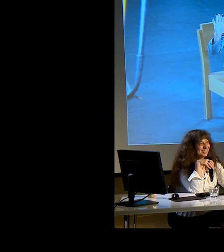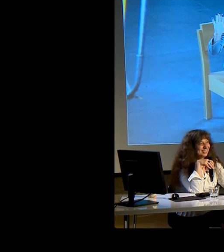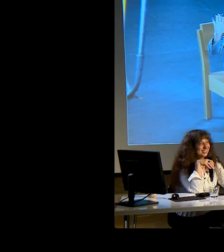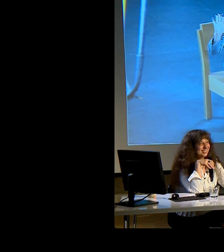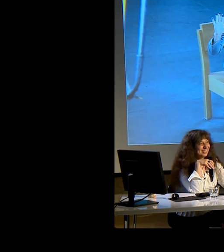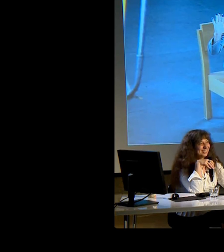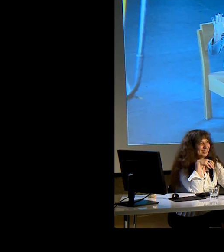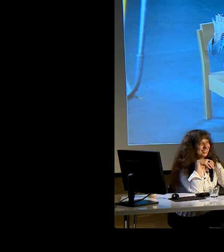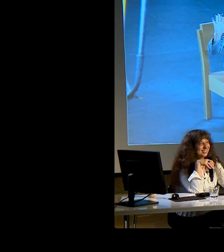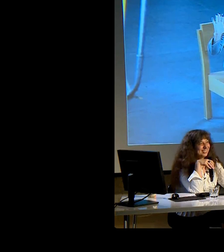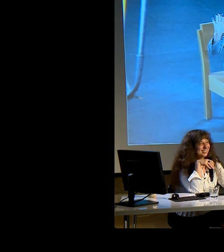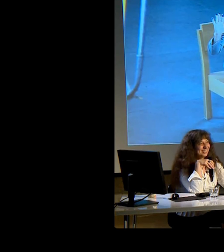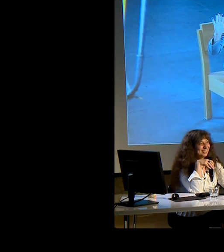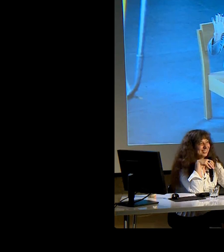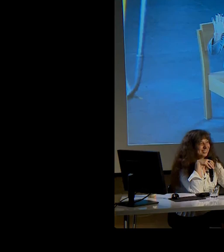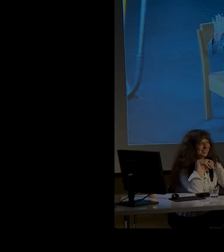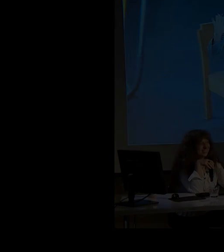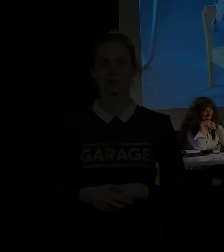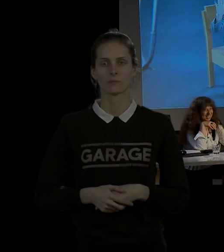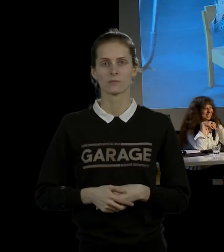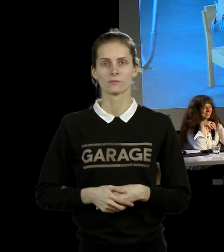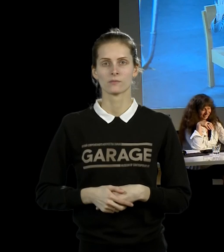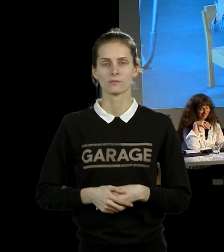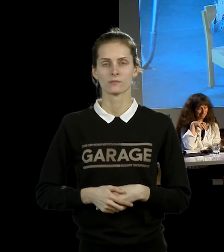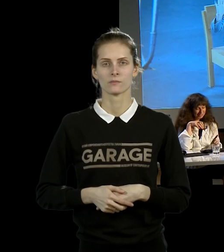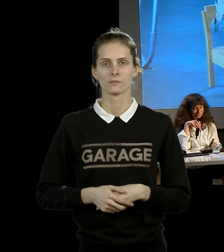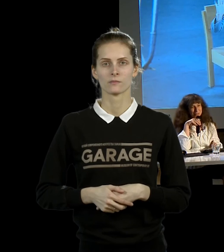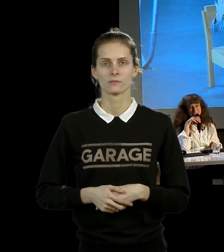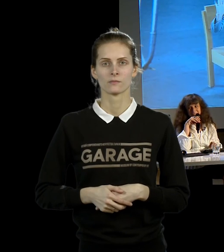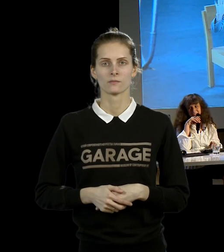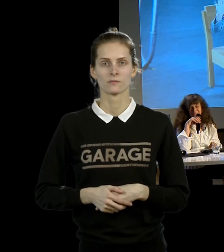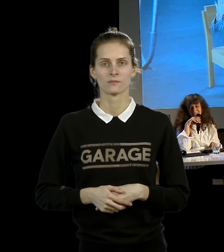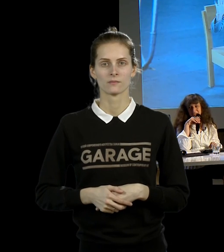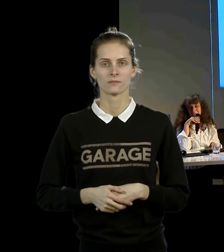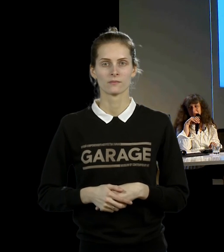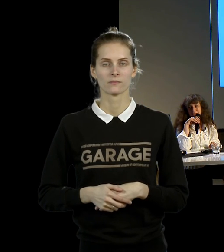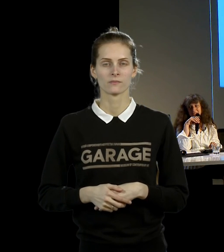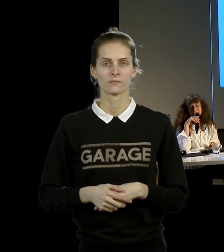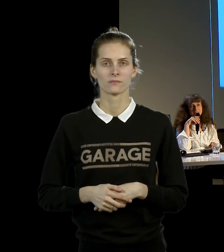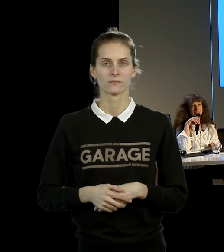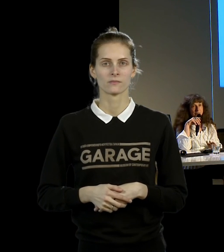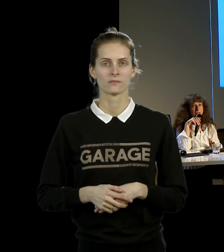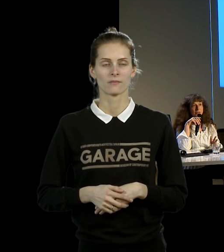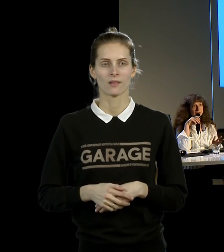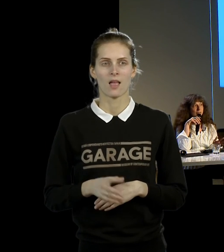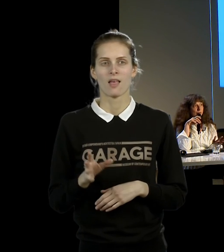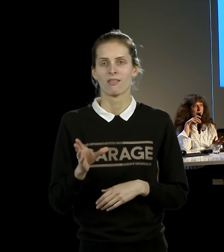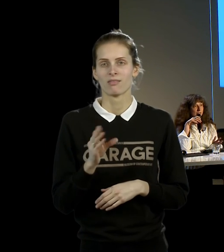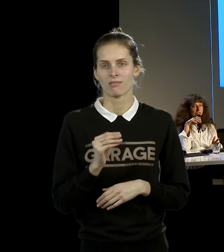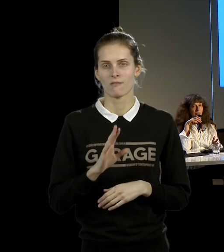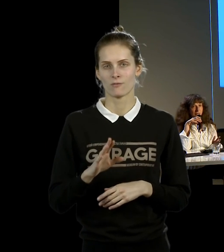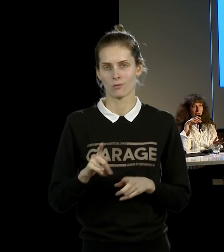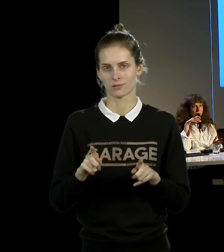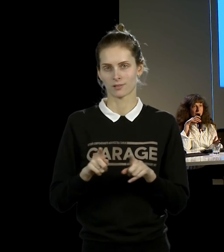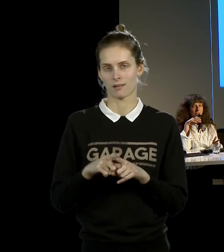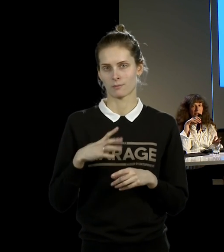цвет, как при снятии отпечатков. Но там не все было так гладко. И было огромное